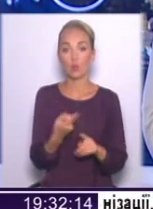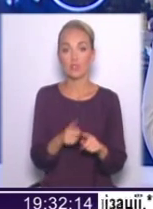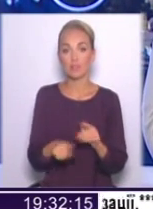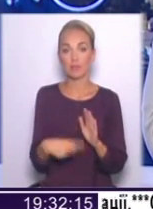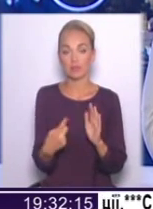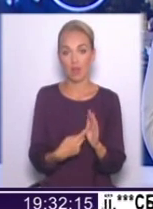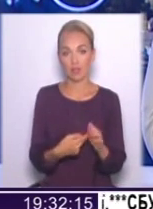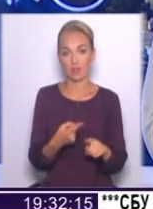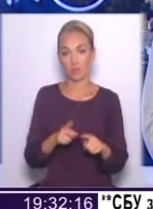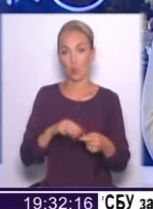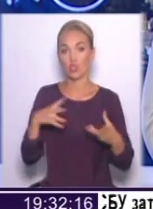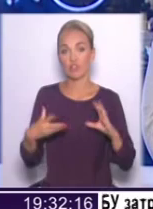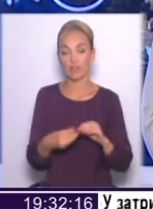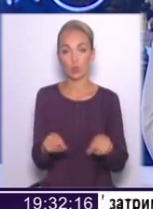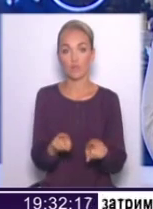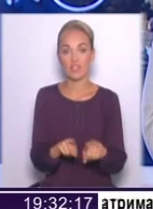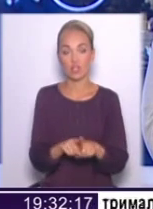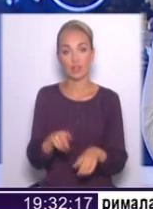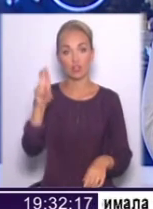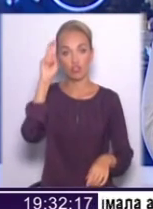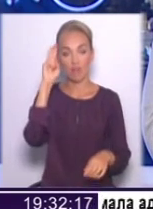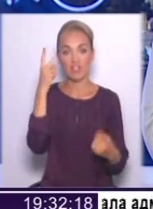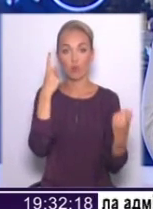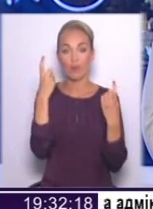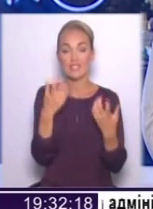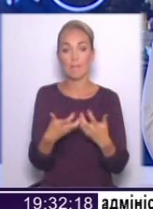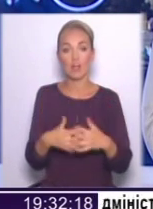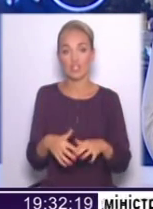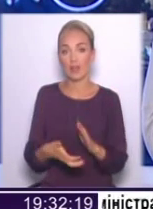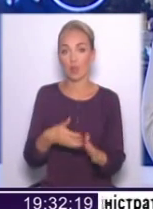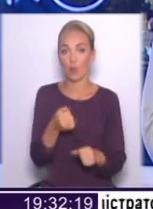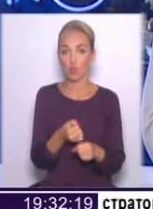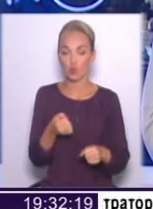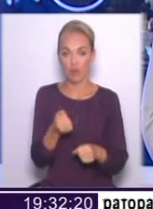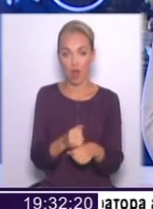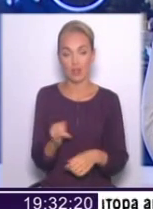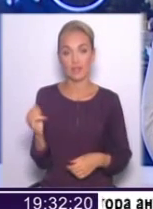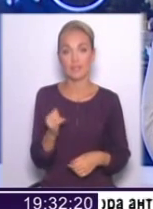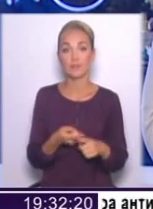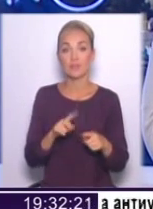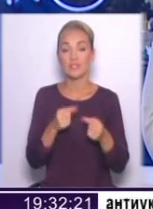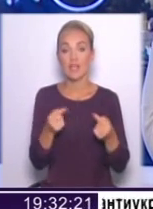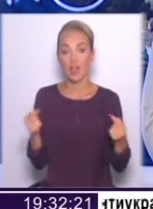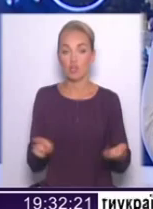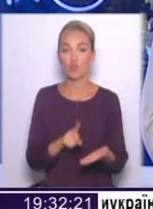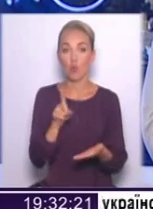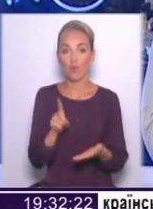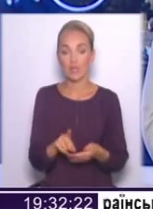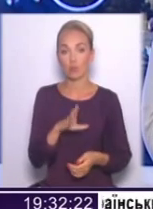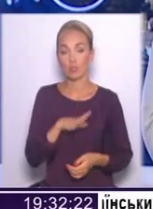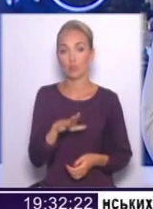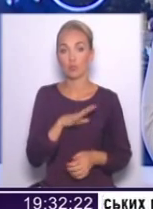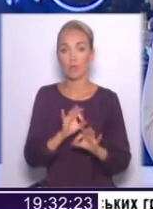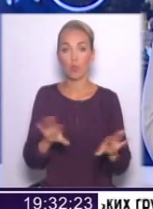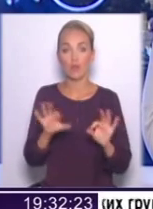Ну, тому що, очевидно, все ж таки, державна інформаційна машина не допрацювала. І ці речі повинні були бути